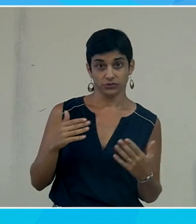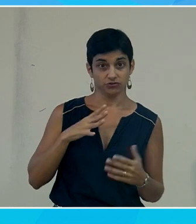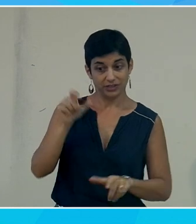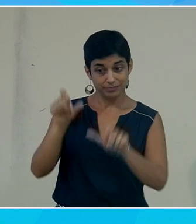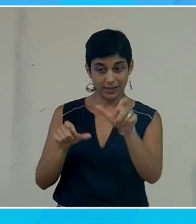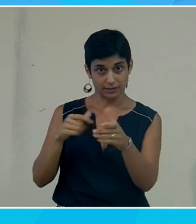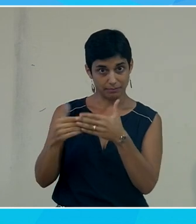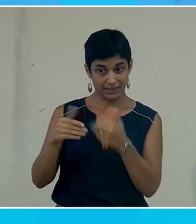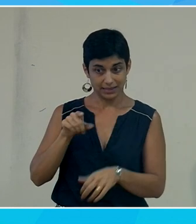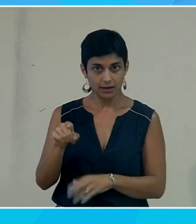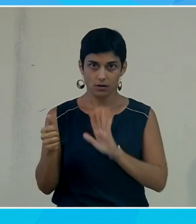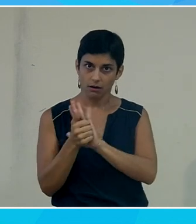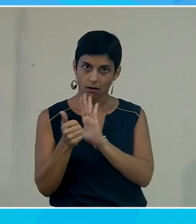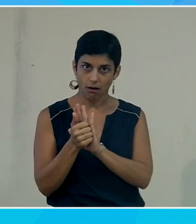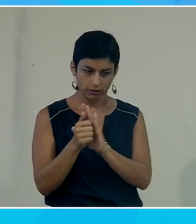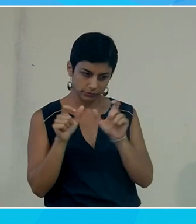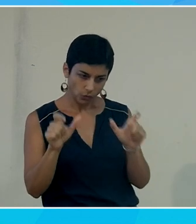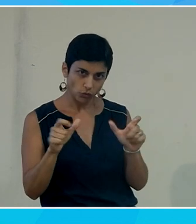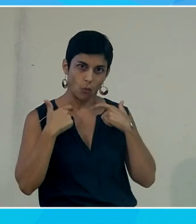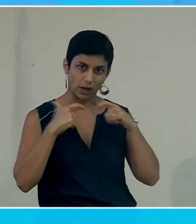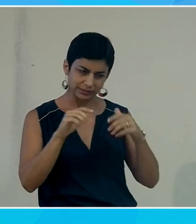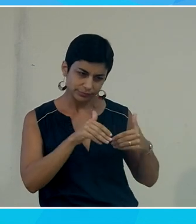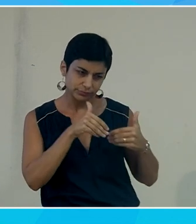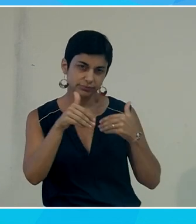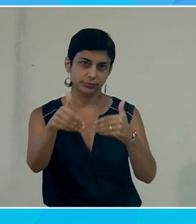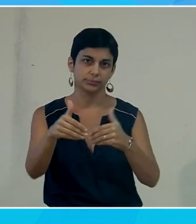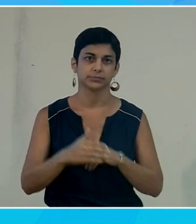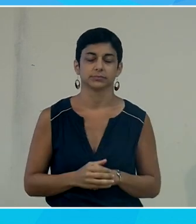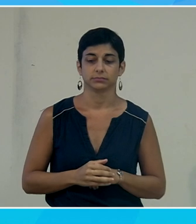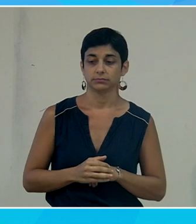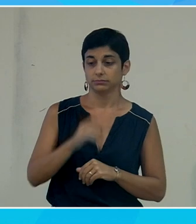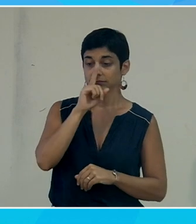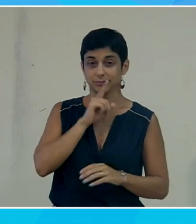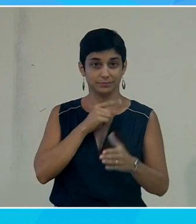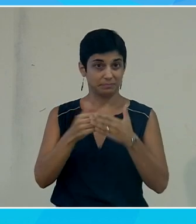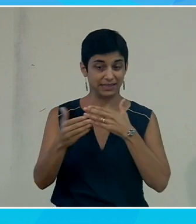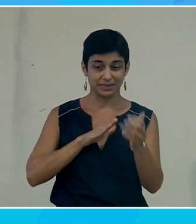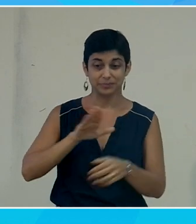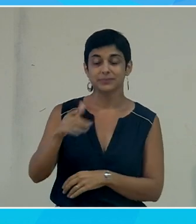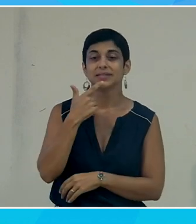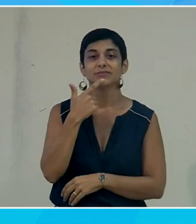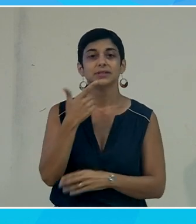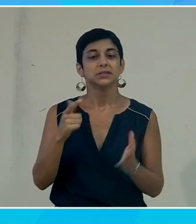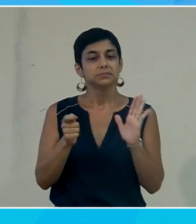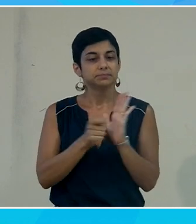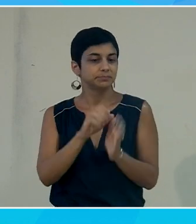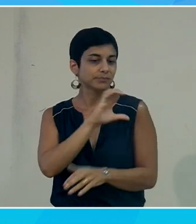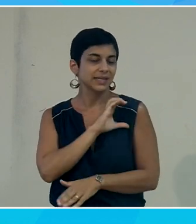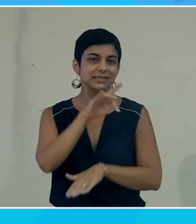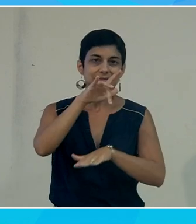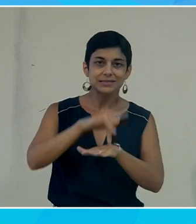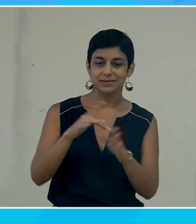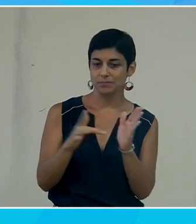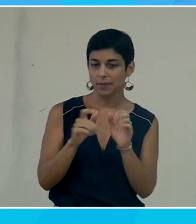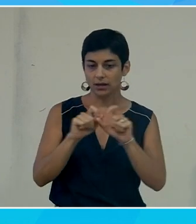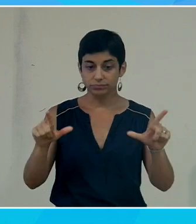que ça reste accessible et ils ne font quasiment que ça. Donc, on a en France, quand on essaye de faire évoluer les sites, les pages, parce